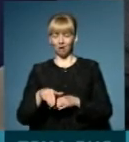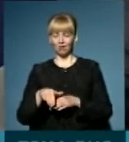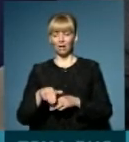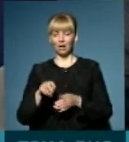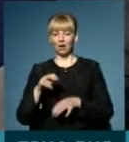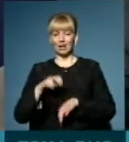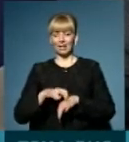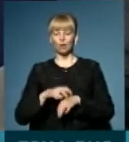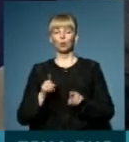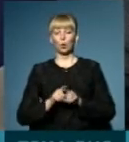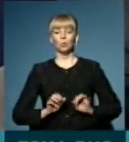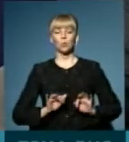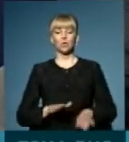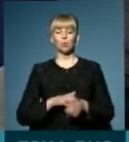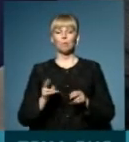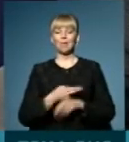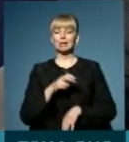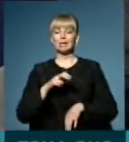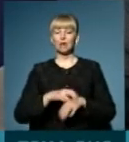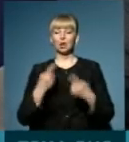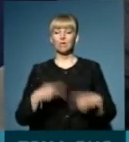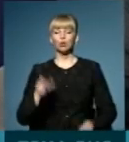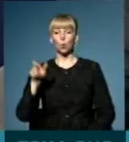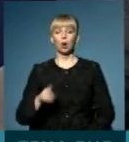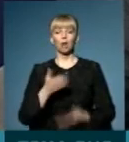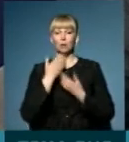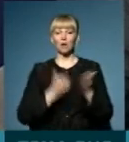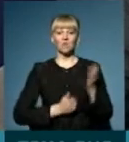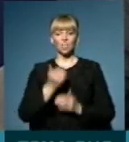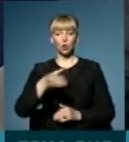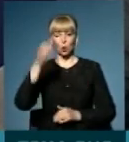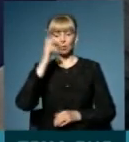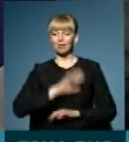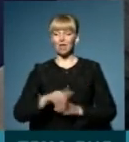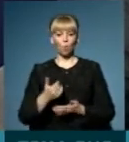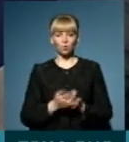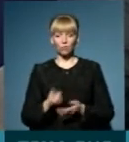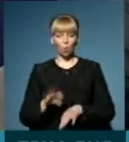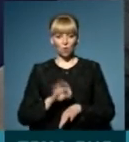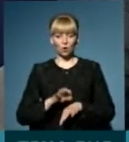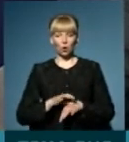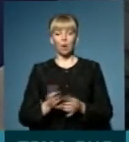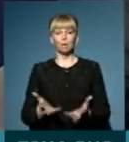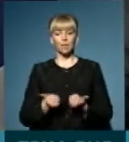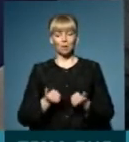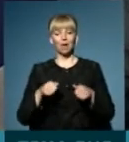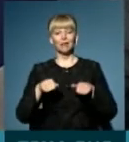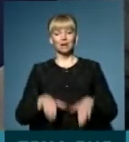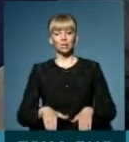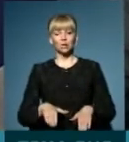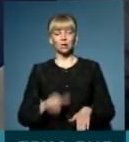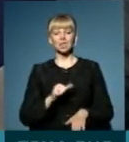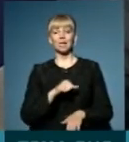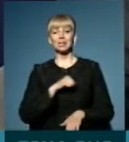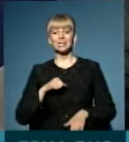Також процес відбувається без лікаря. Вже інша людина, яка не має вищої освіти і не обслуговує цього хворого, приймає рішення за